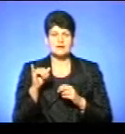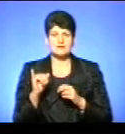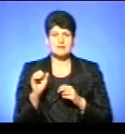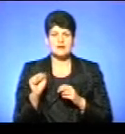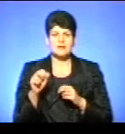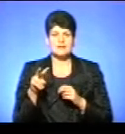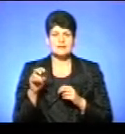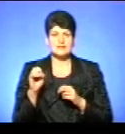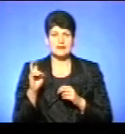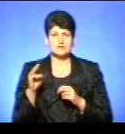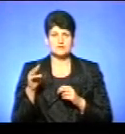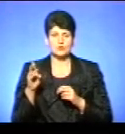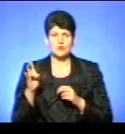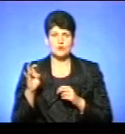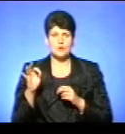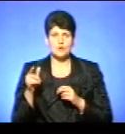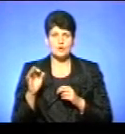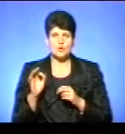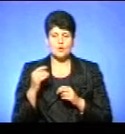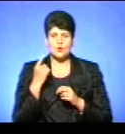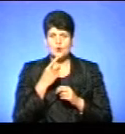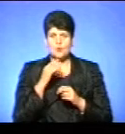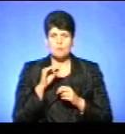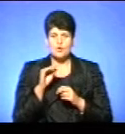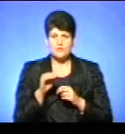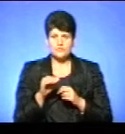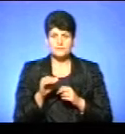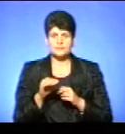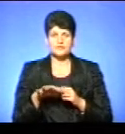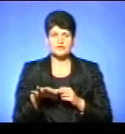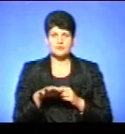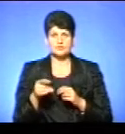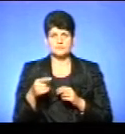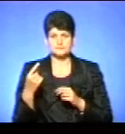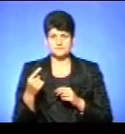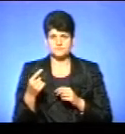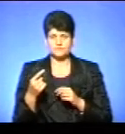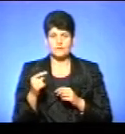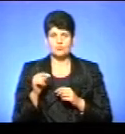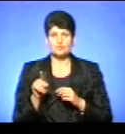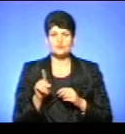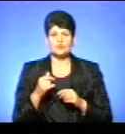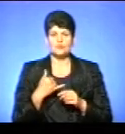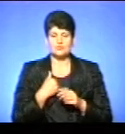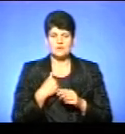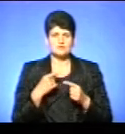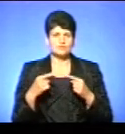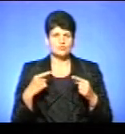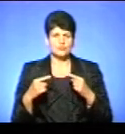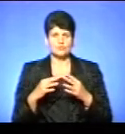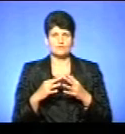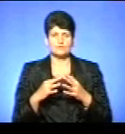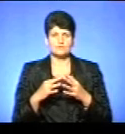мовлення. Але діалектного мовлення якраз території, власне, і Тернопільщини. Тому що в нас, в будь-котрому населеному